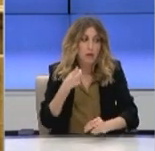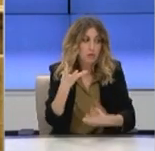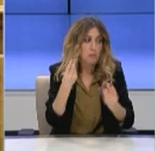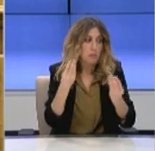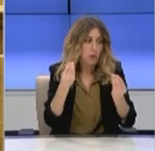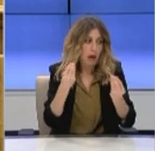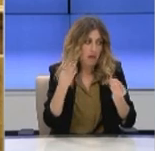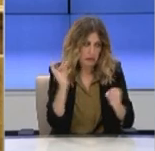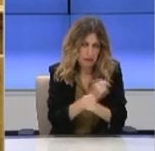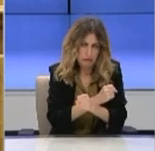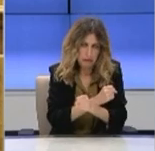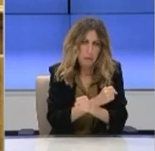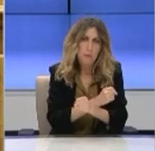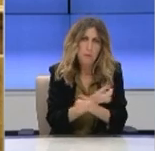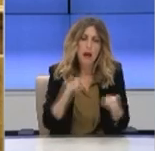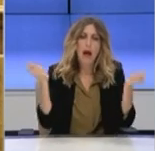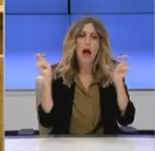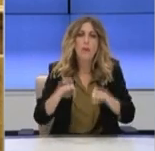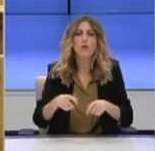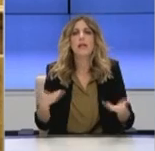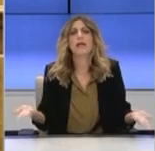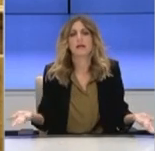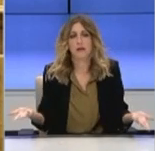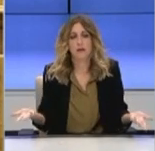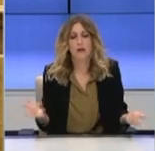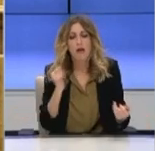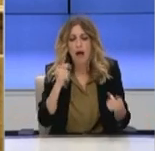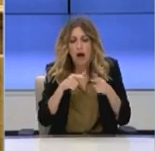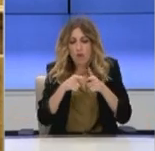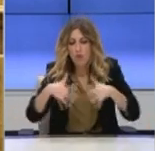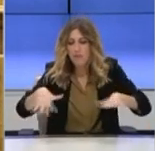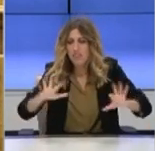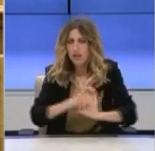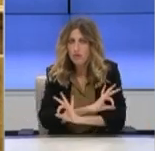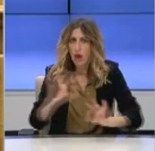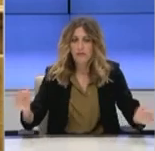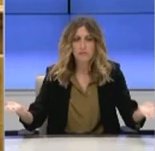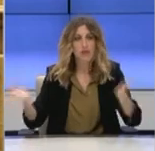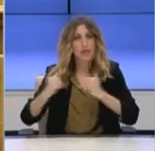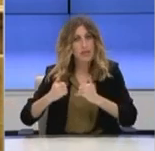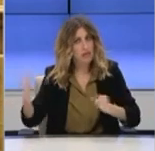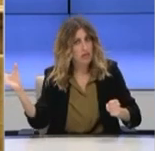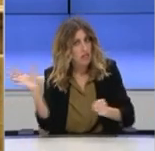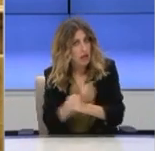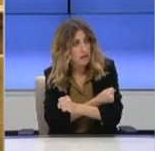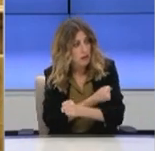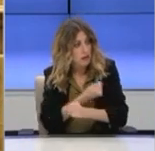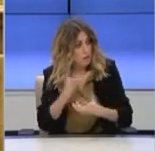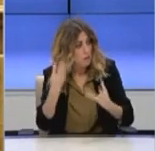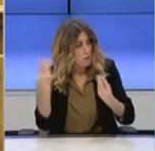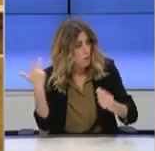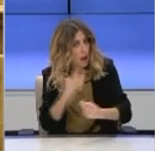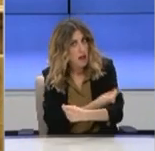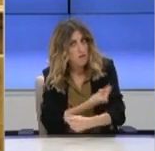φύση αδύνατο να το κάνετε, δεδομένου ότι δεν έχετε στήσει το δίκτυο κέντρο μαζικού εμβολιασμού. Εύχομαι